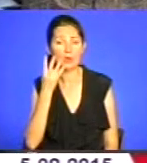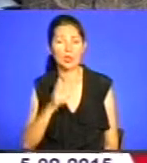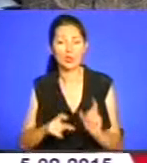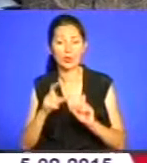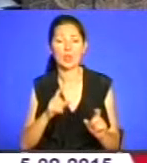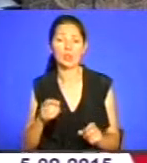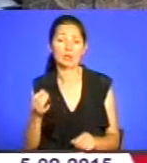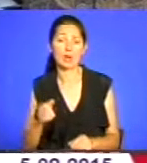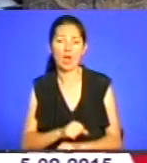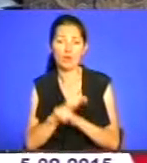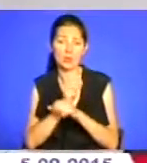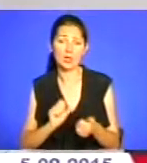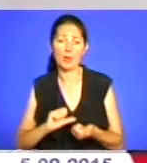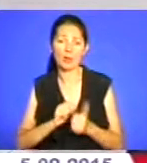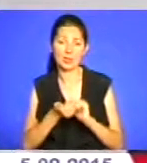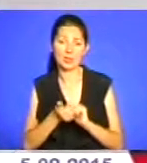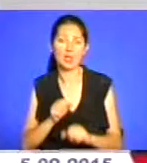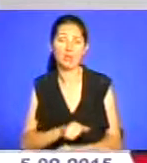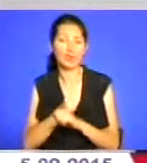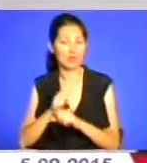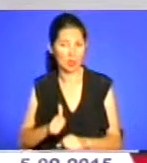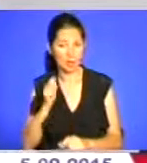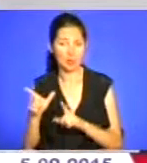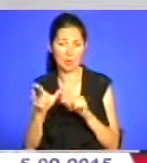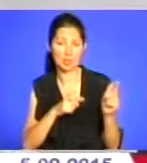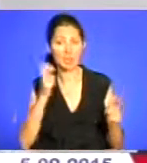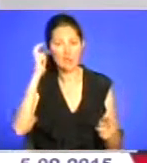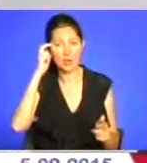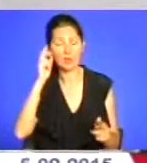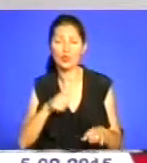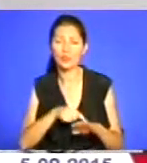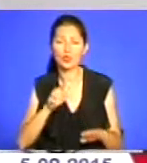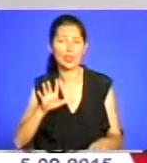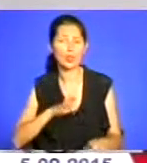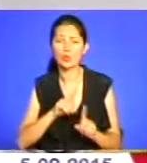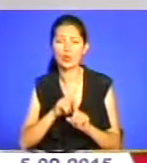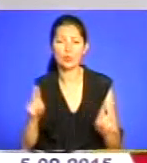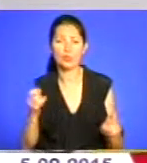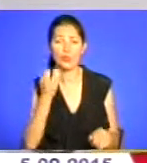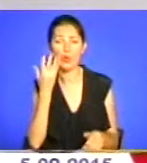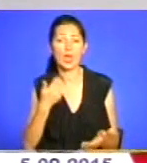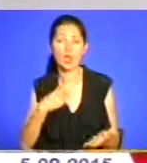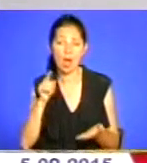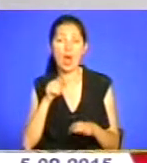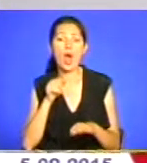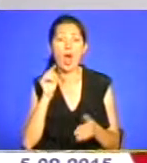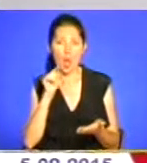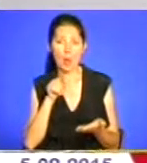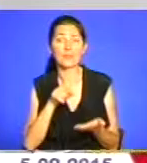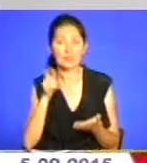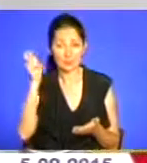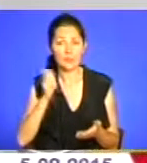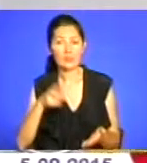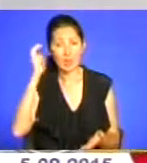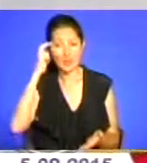України. Вона підтримала студентів в акціях протесту 21 листопада 2013 року. Часто приходила на Тернопільський Майдан.